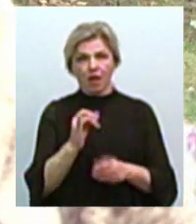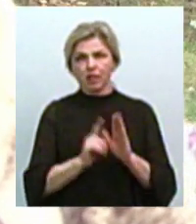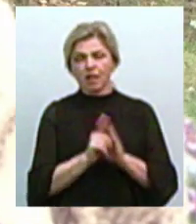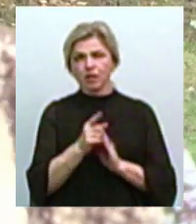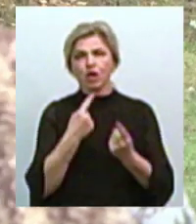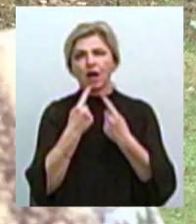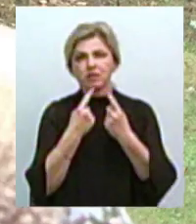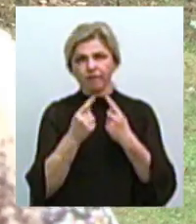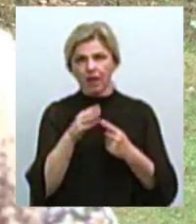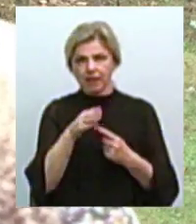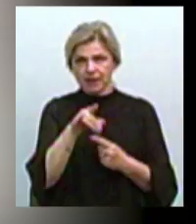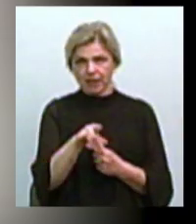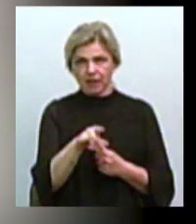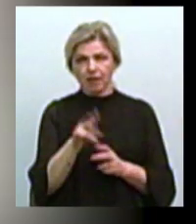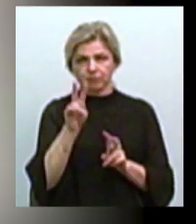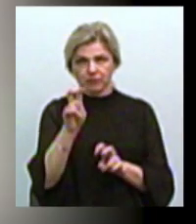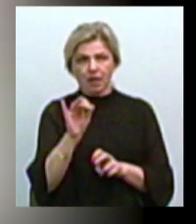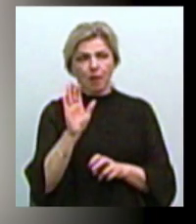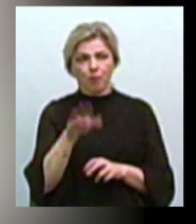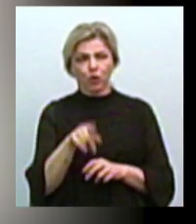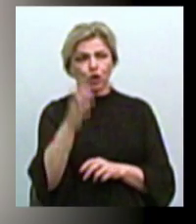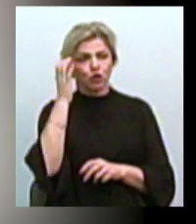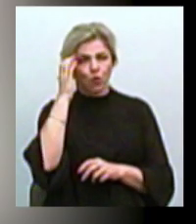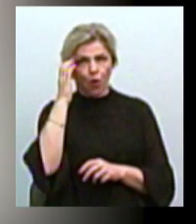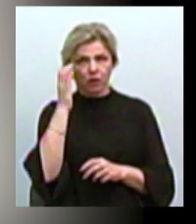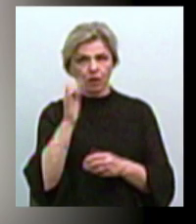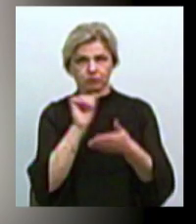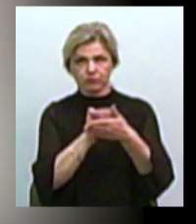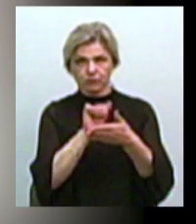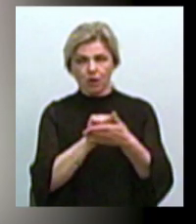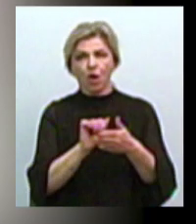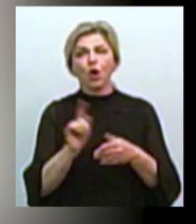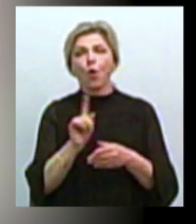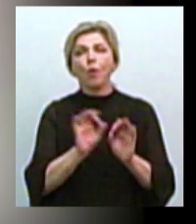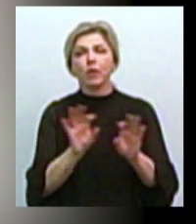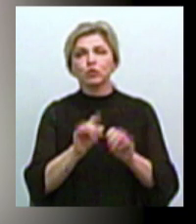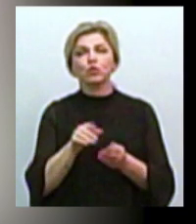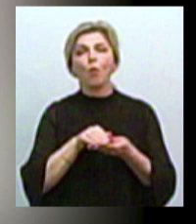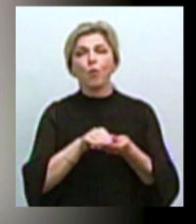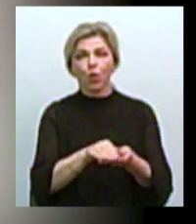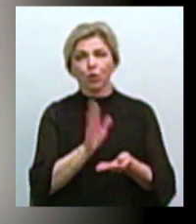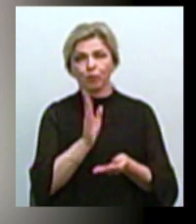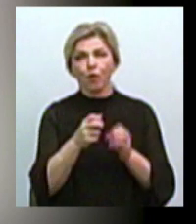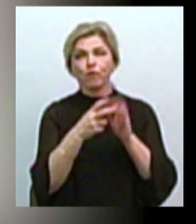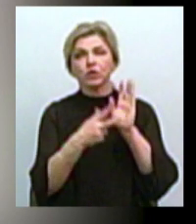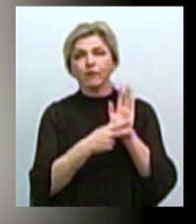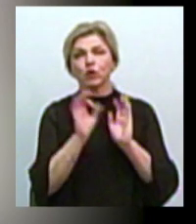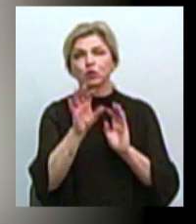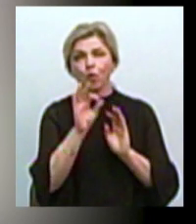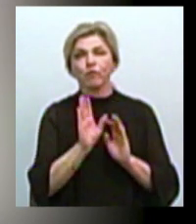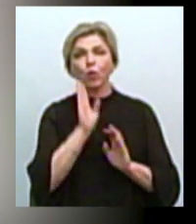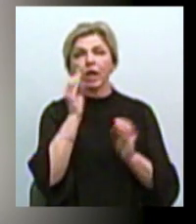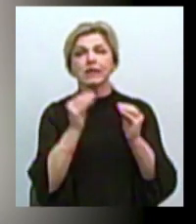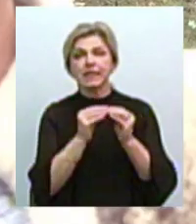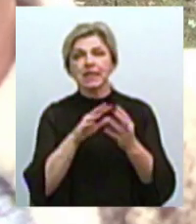писати на ти. І потім викинув той чорний портрет в рамочці, що об'яснив, що похорони в мене відбудуться 18 жовтня в 10-й годині в